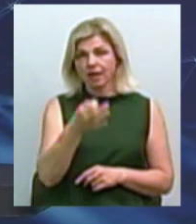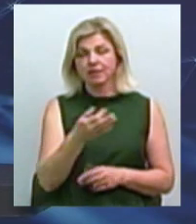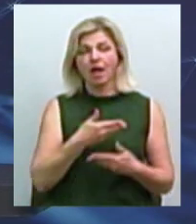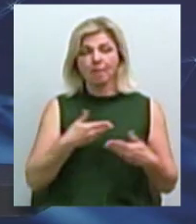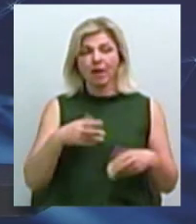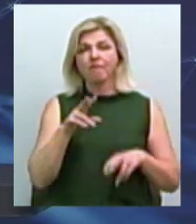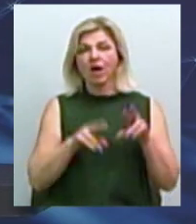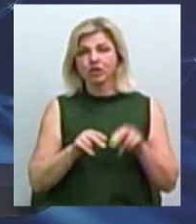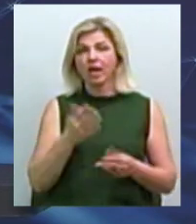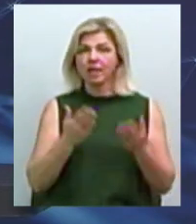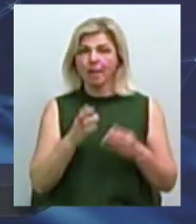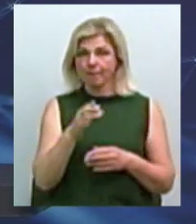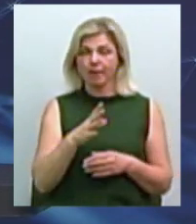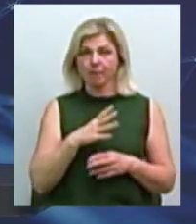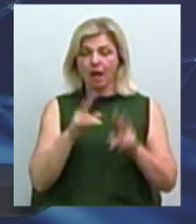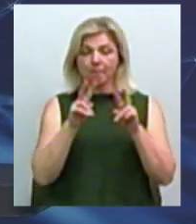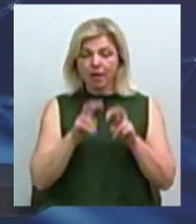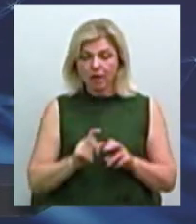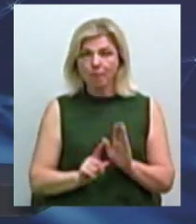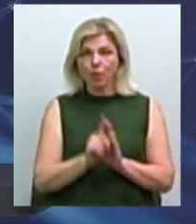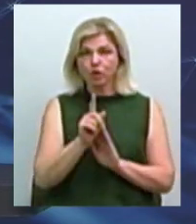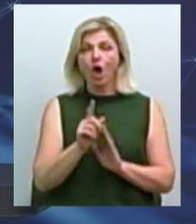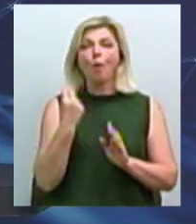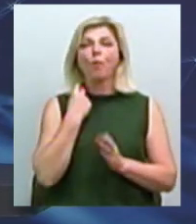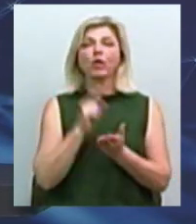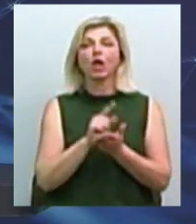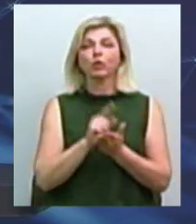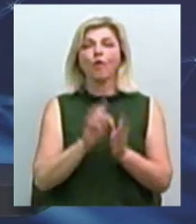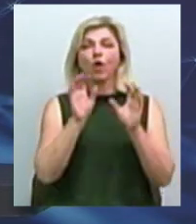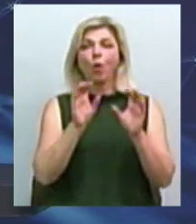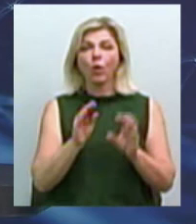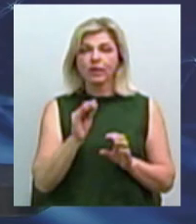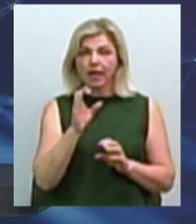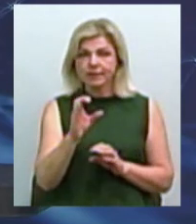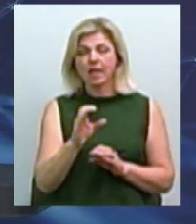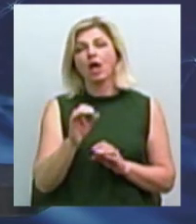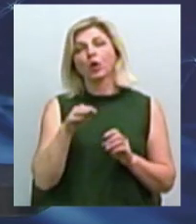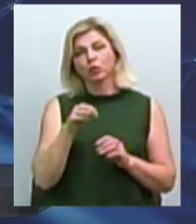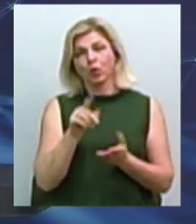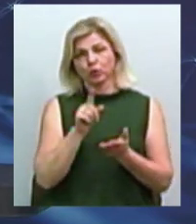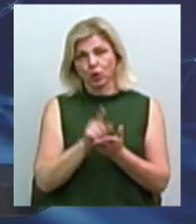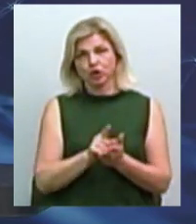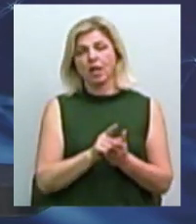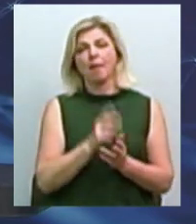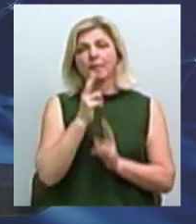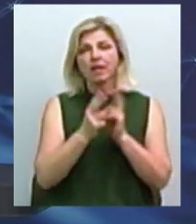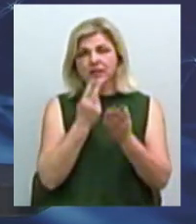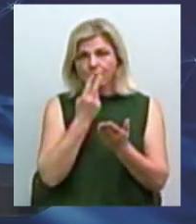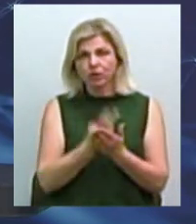вважаємо сьогодні, якби було переглянуто спочатку податковий кодекс, а потім РРО застосовано, то мали б переглянути і систему податкування.